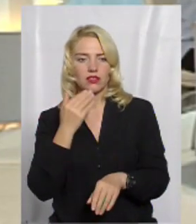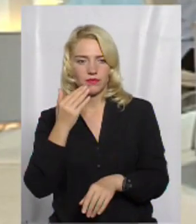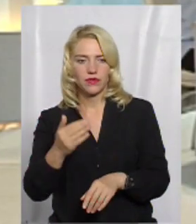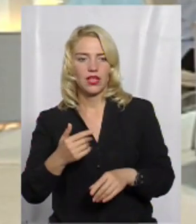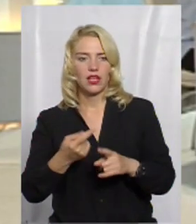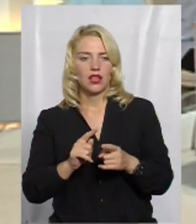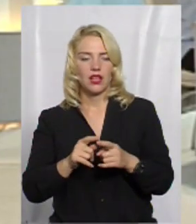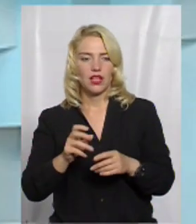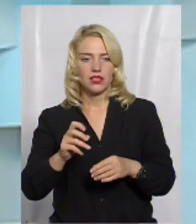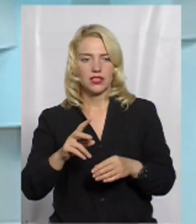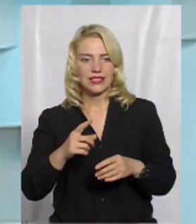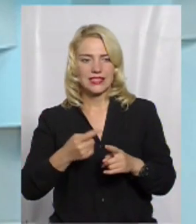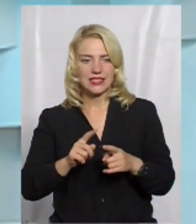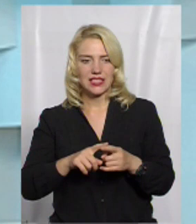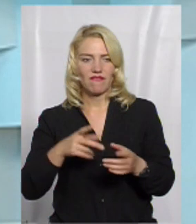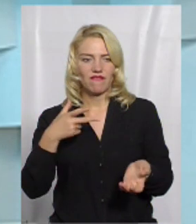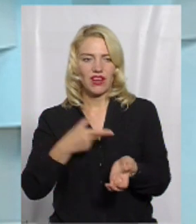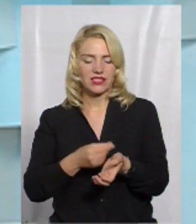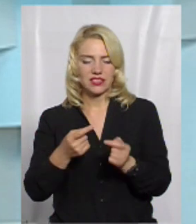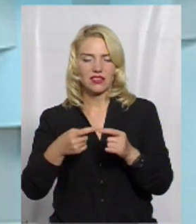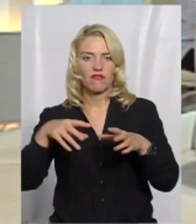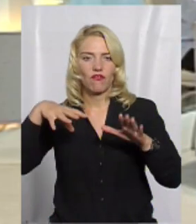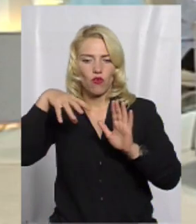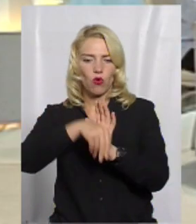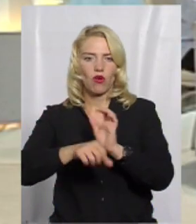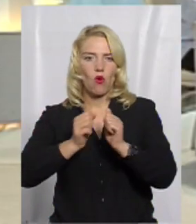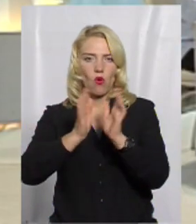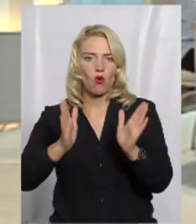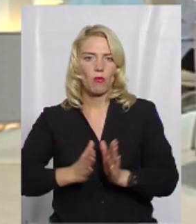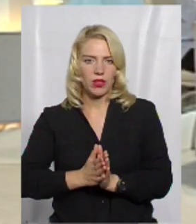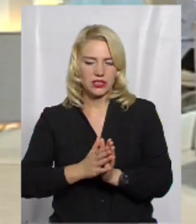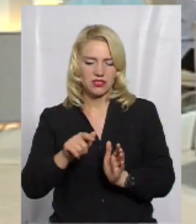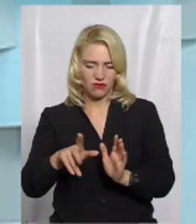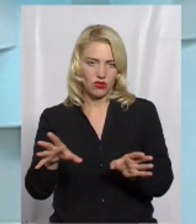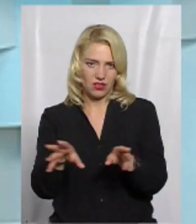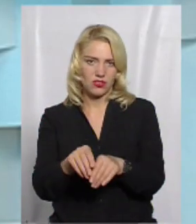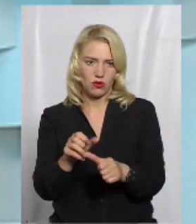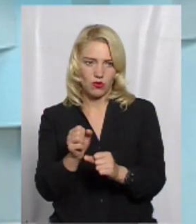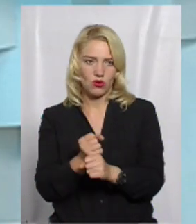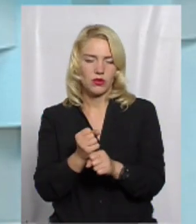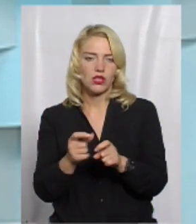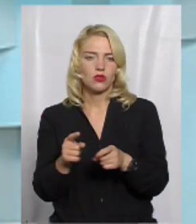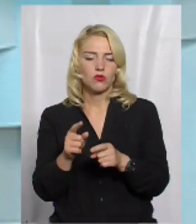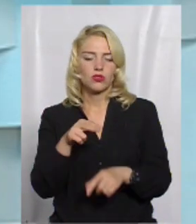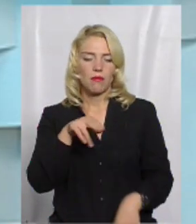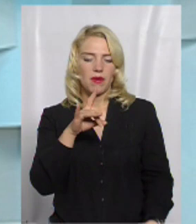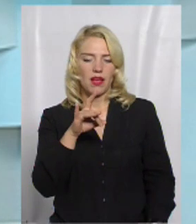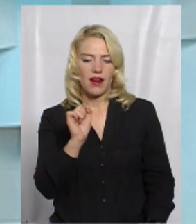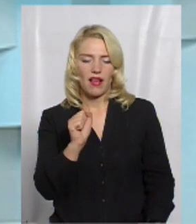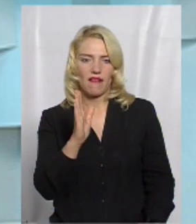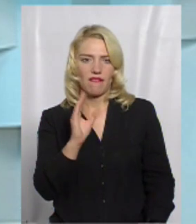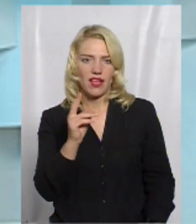воно в комплексі ця вакцина… Вона комплексна, воно так разом робиться, тому що правець –